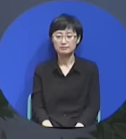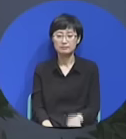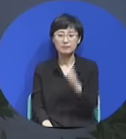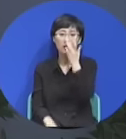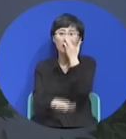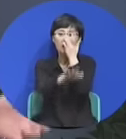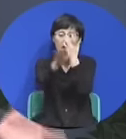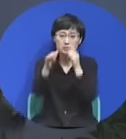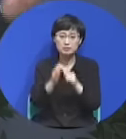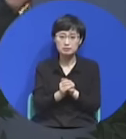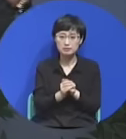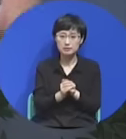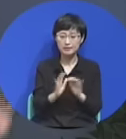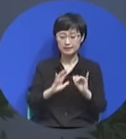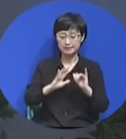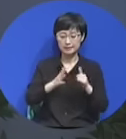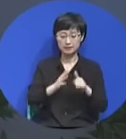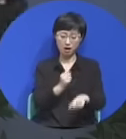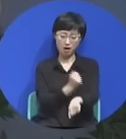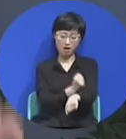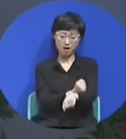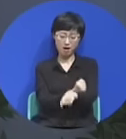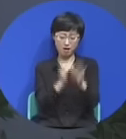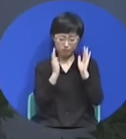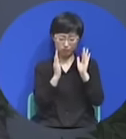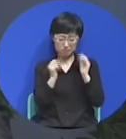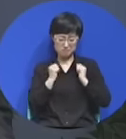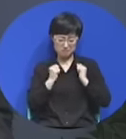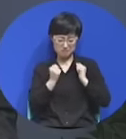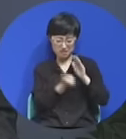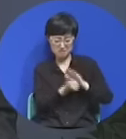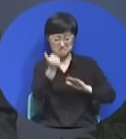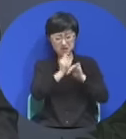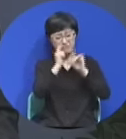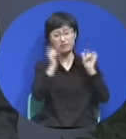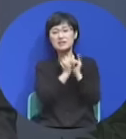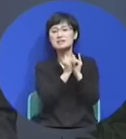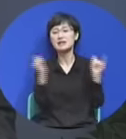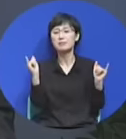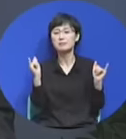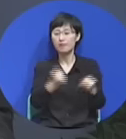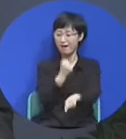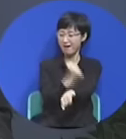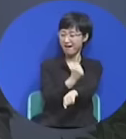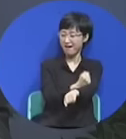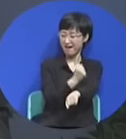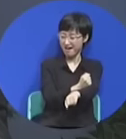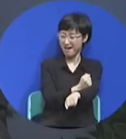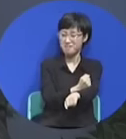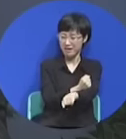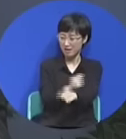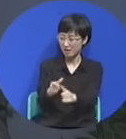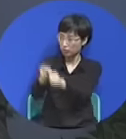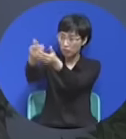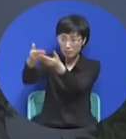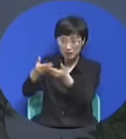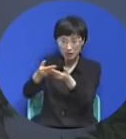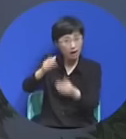성공자들이 일어나서 많은 공로를 세워 구원 받는 것이 아니고 오직 그리스도로 말미암아 구원을 받는 것이니라.